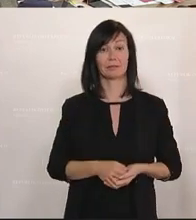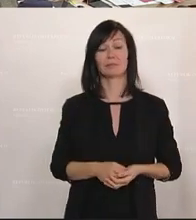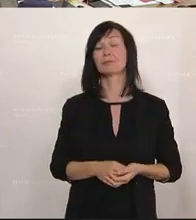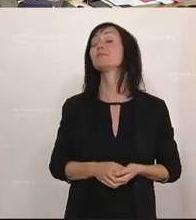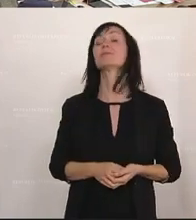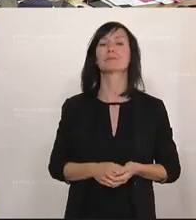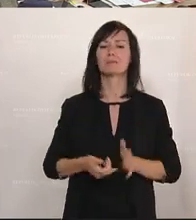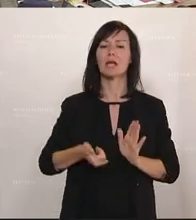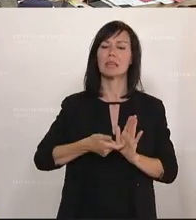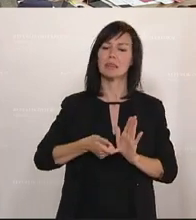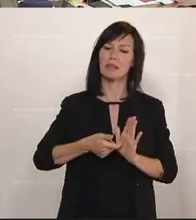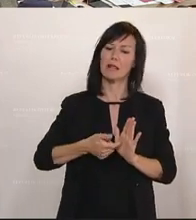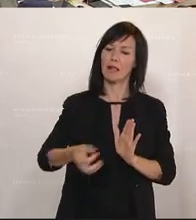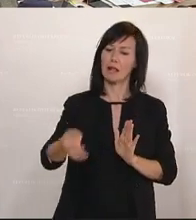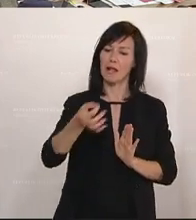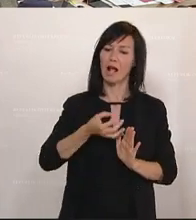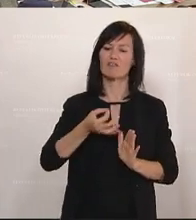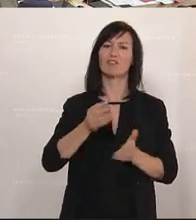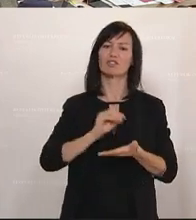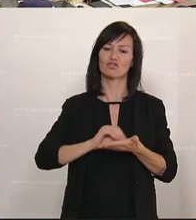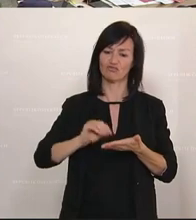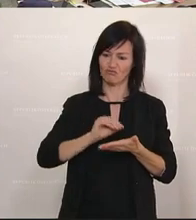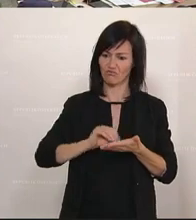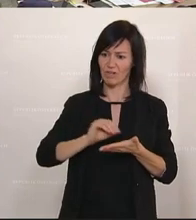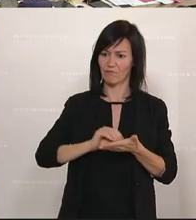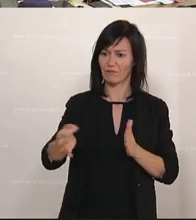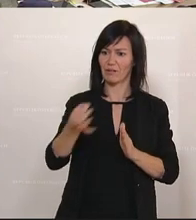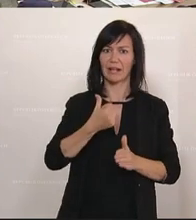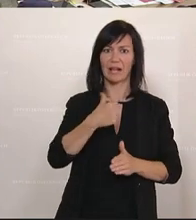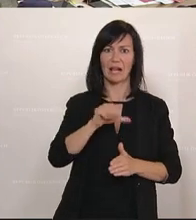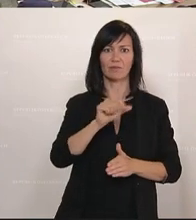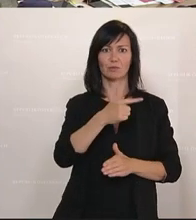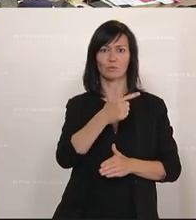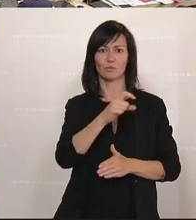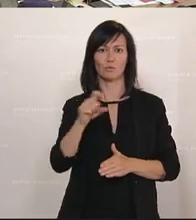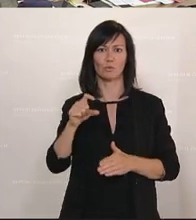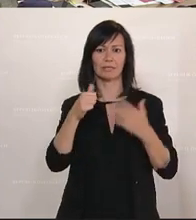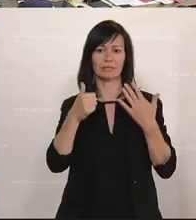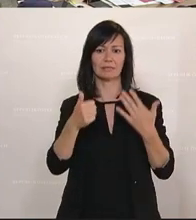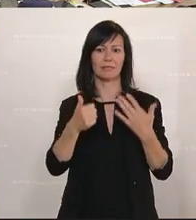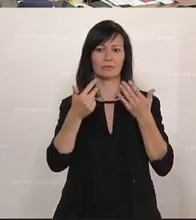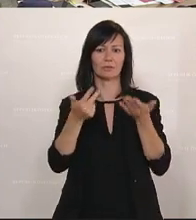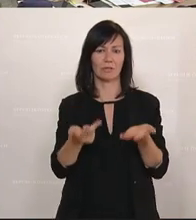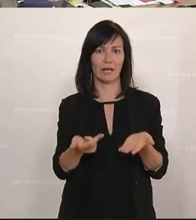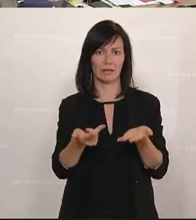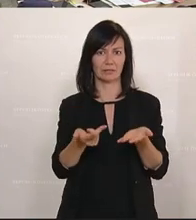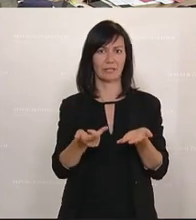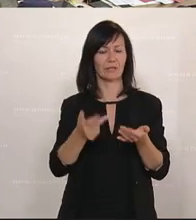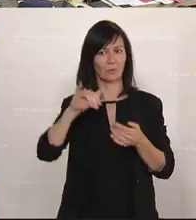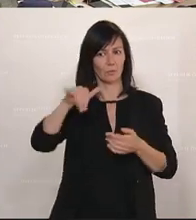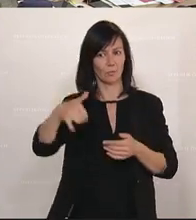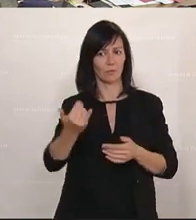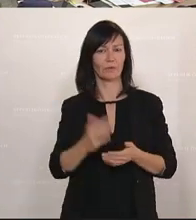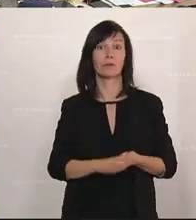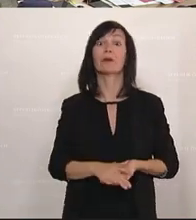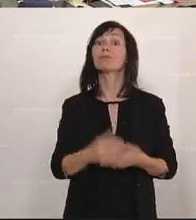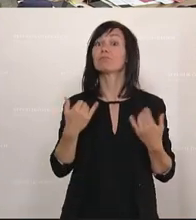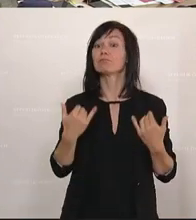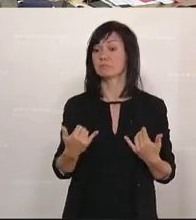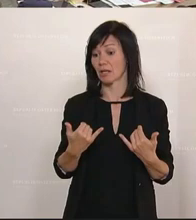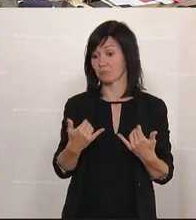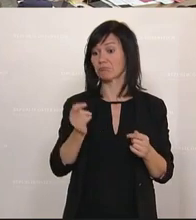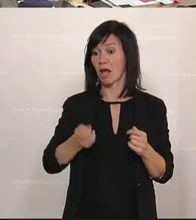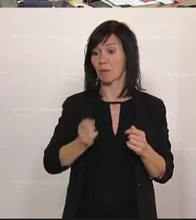FPÖ unterbrochen. Die Freiheitlichen wollen aktuelle ÖVP-Finanzskandale durchleuchten, wie sie selbst sagen. Es geht wohl um die